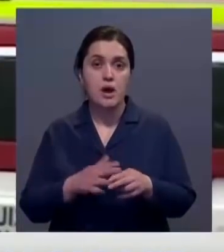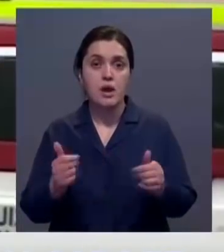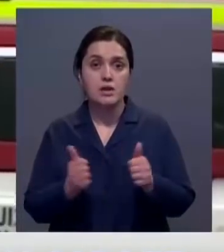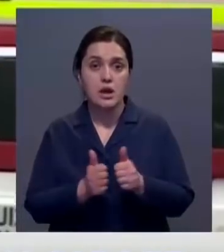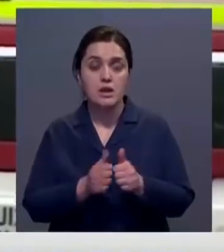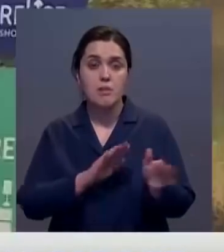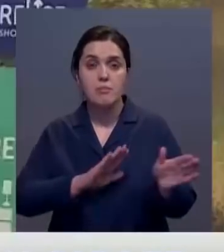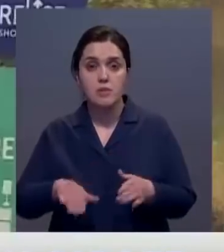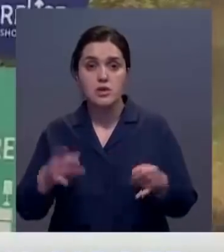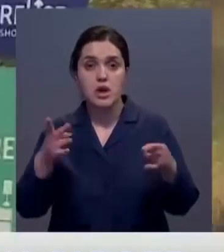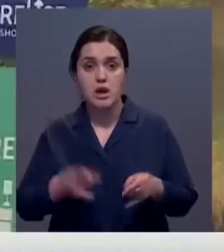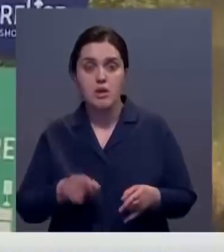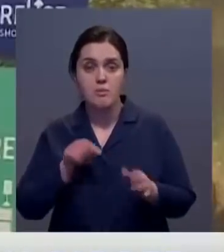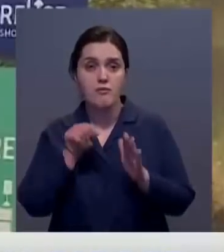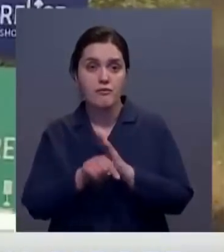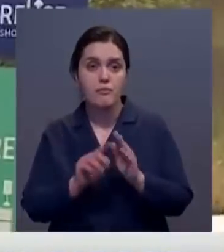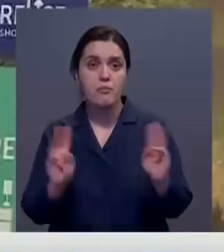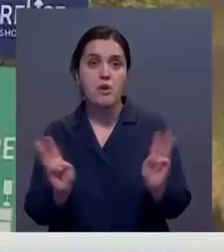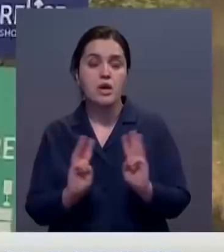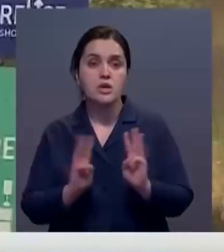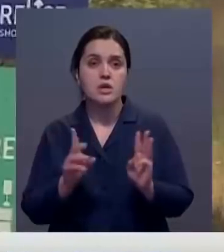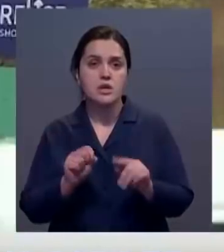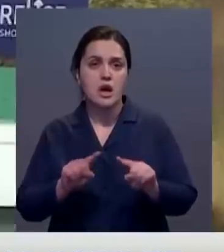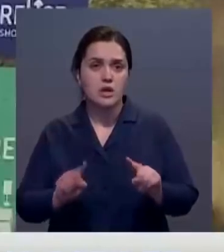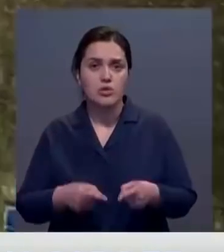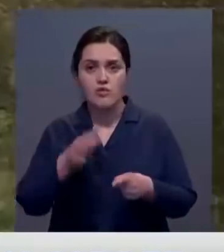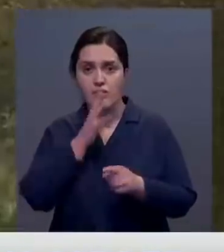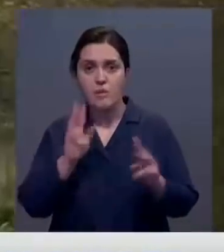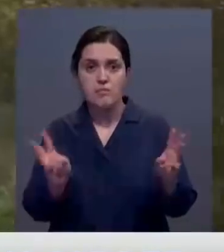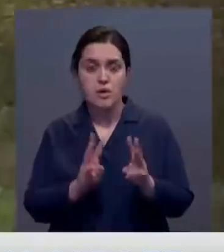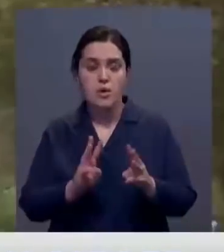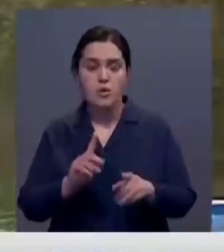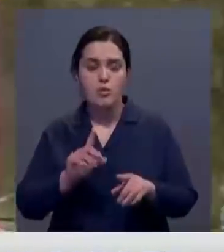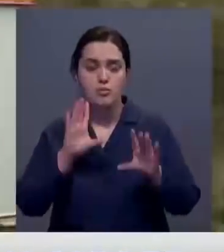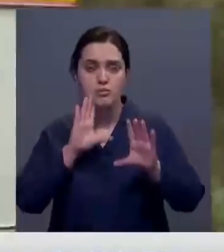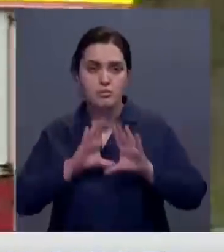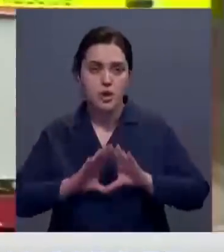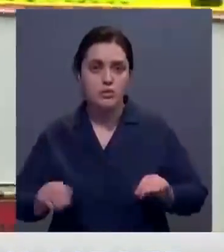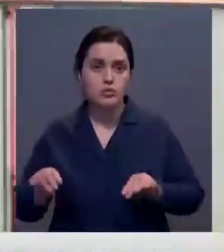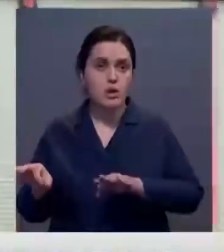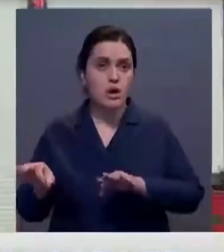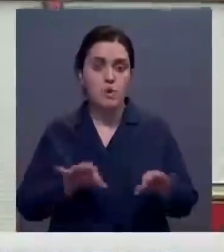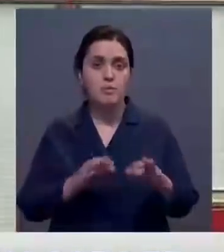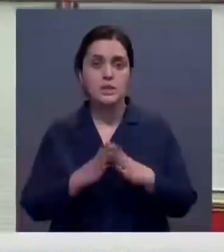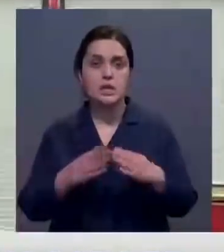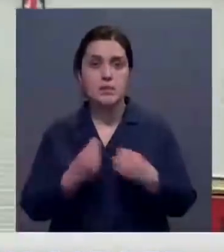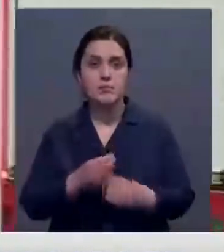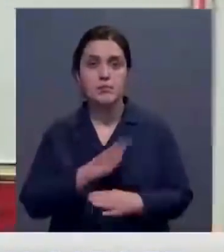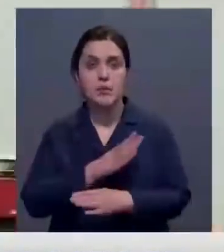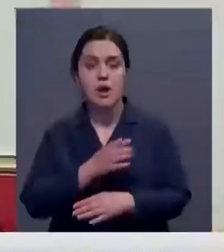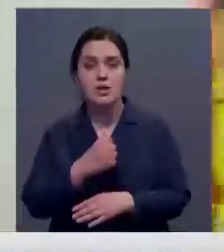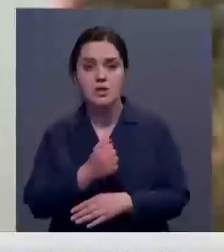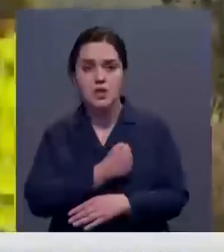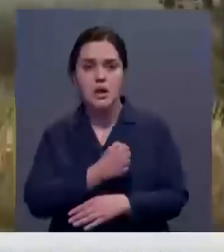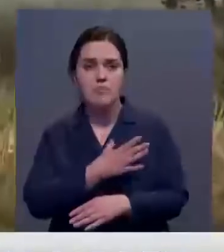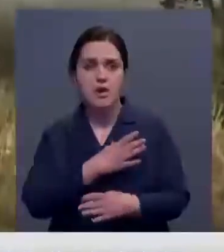инцидента в хранилище возник пожар. Возгорание за короткие сроки пожарным удалось потушить. Семьям погибших выразил соболезнование